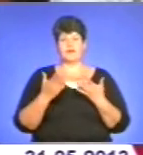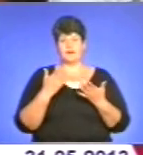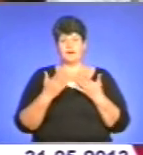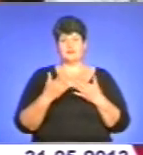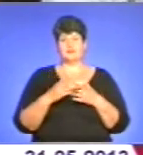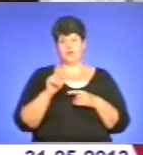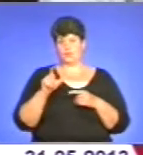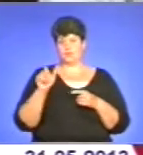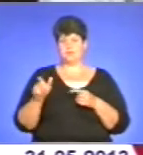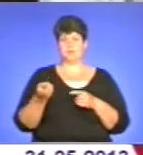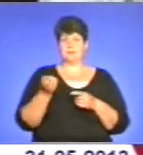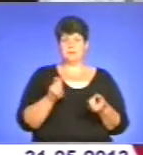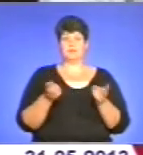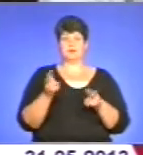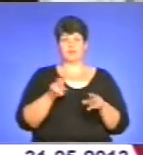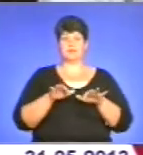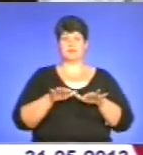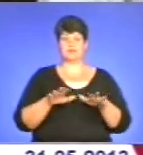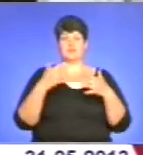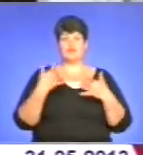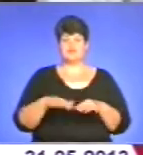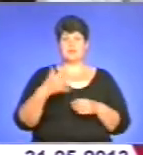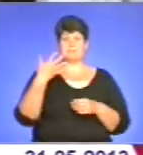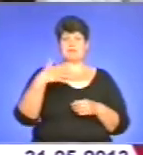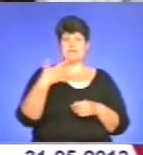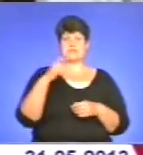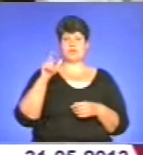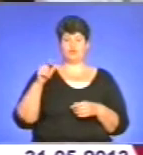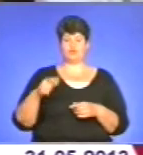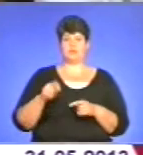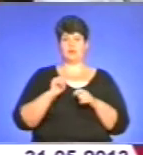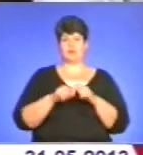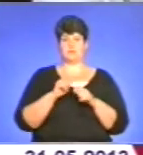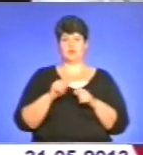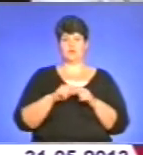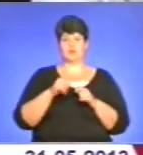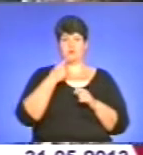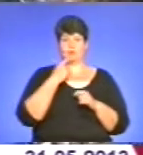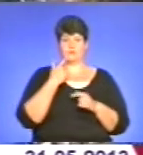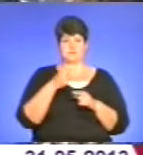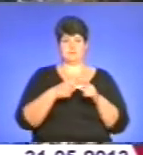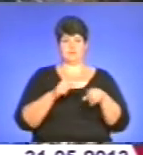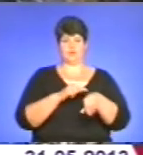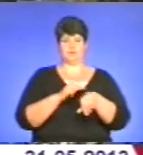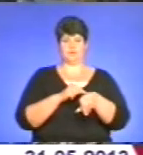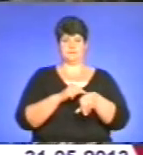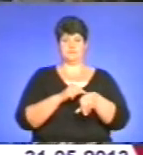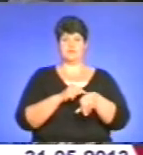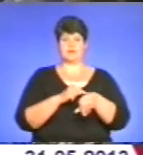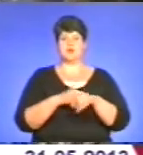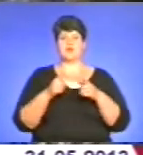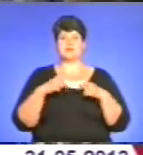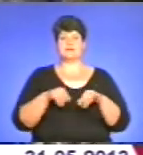Люди охочі відвідують нашу акцію. І вже майже 50 чоловік пройшло. Це вже, ну, пів години. Організатори акції